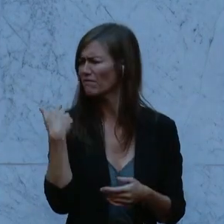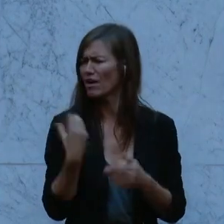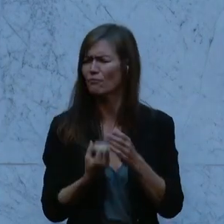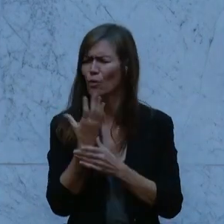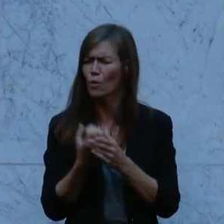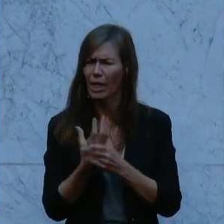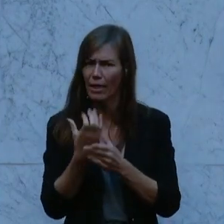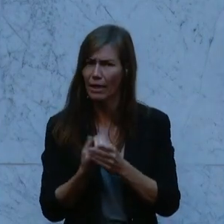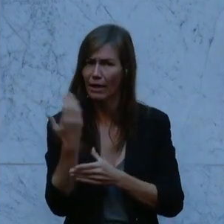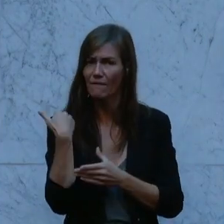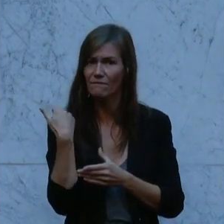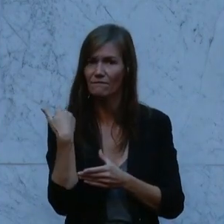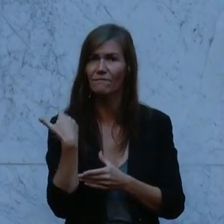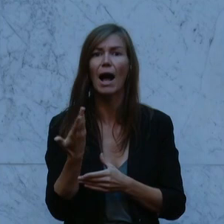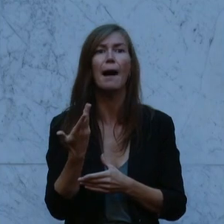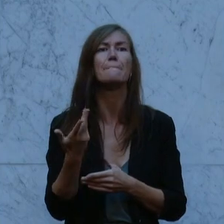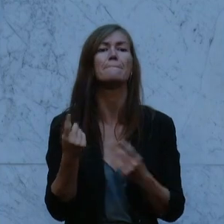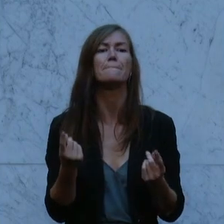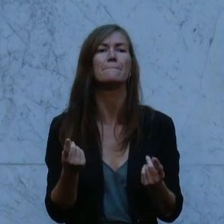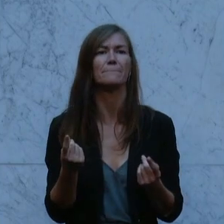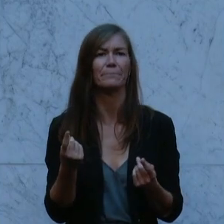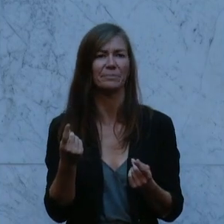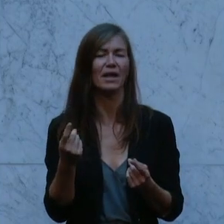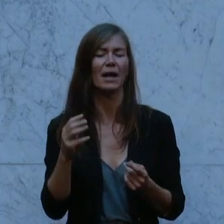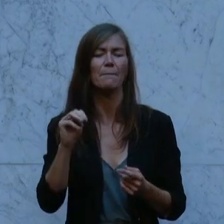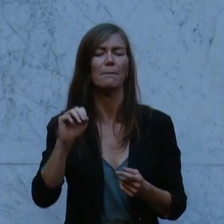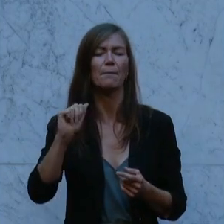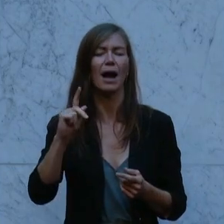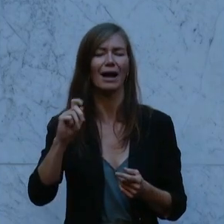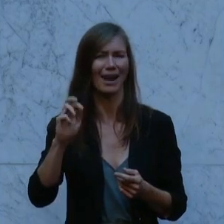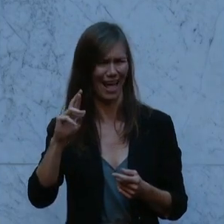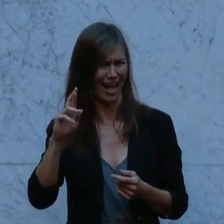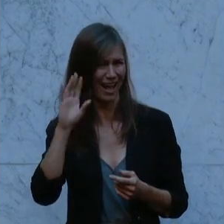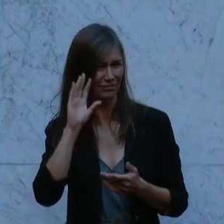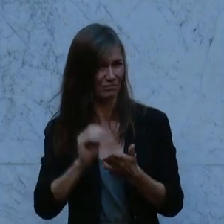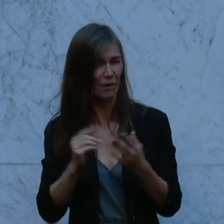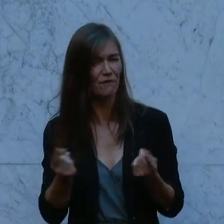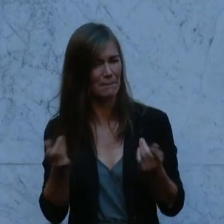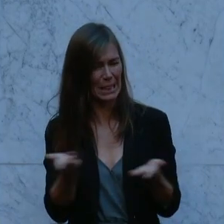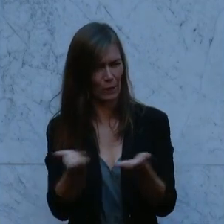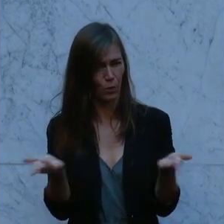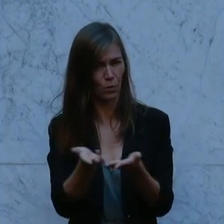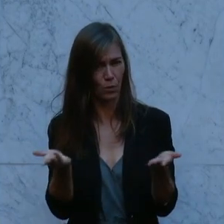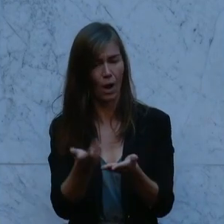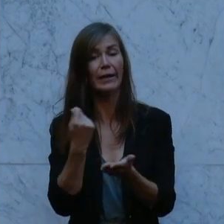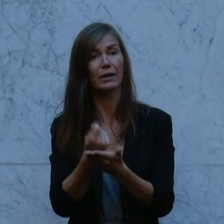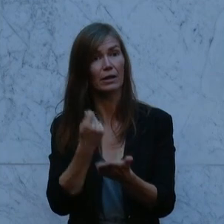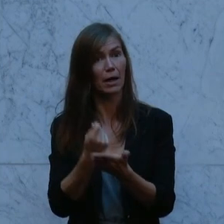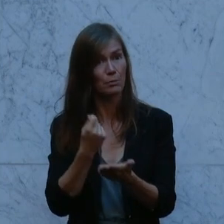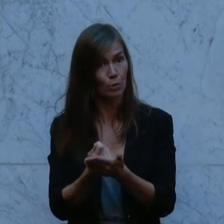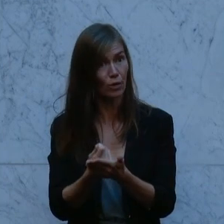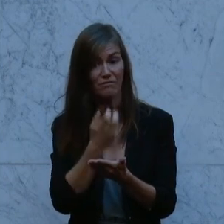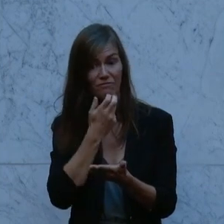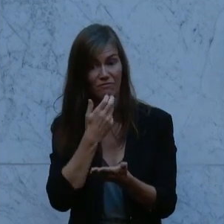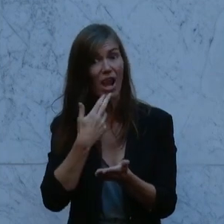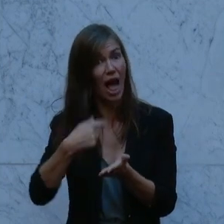es, beschlossen haben, die Abschaffung der Maklerinnengebühren als Sozialdemokratie dagegen gestimmt. Sie haben gegen die Abschaffung der Maklerinnengebühren gestimmt. Ich frage